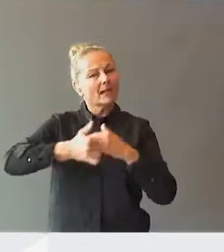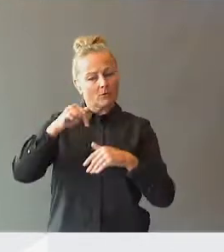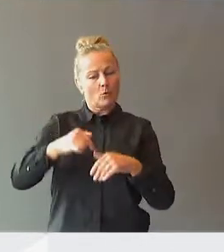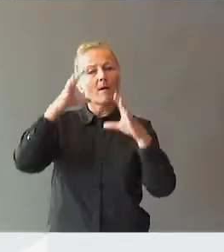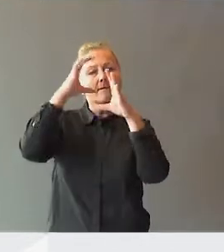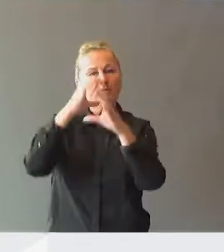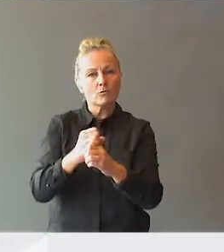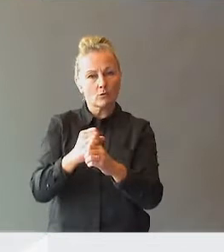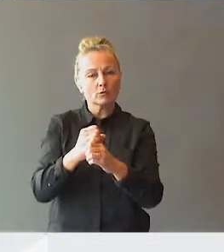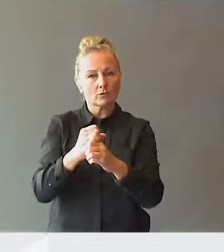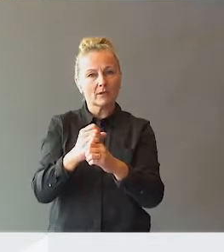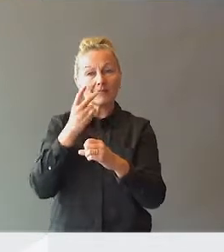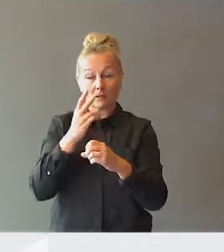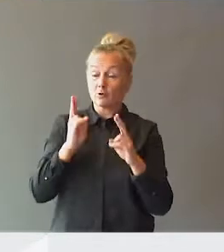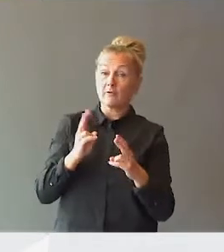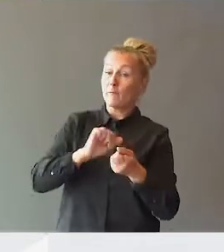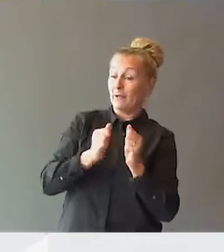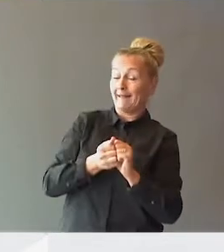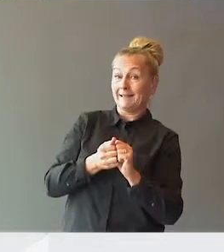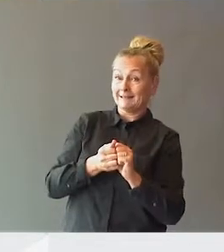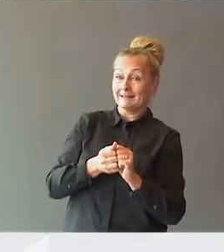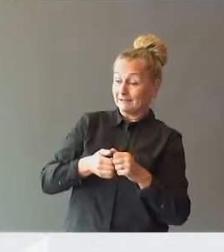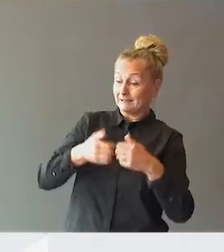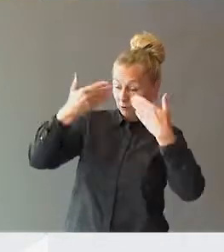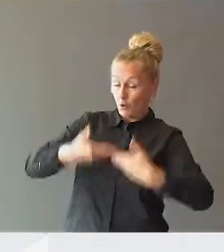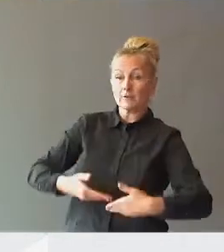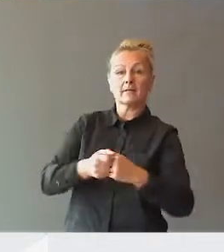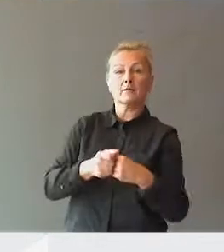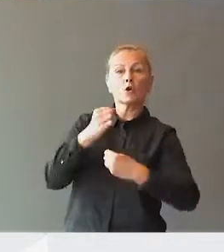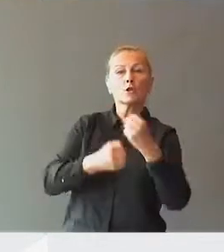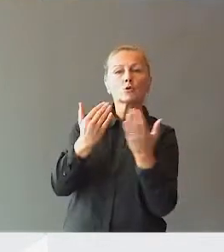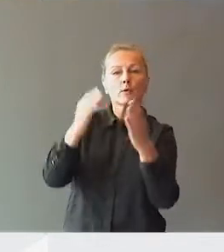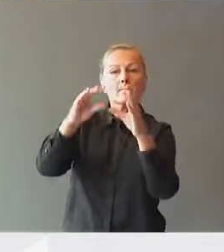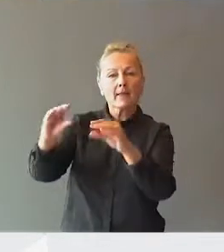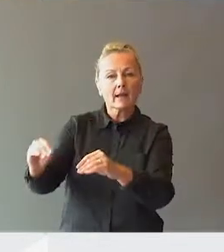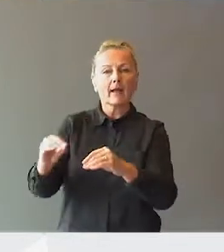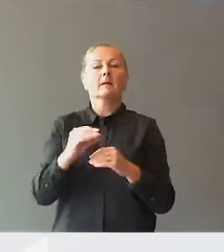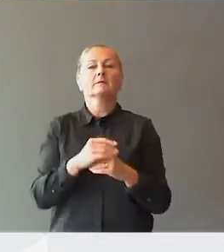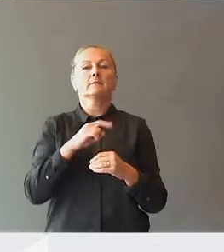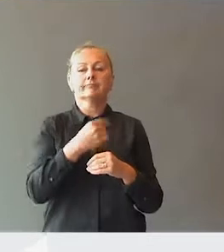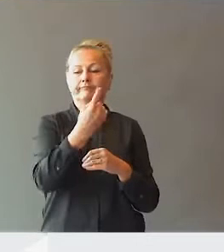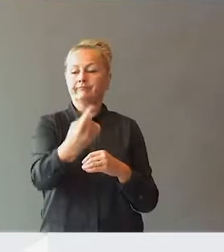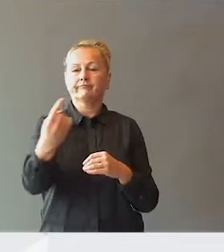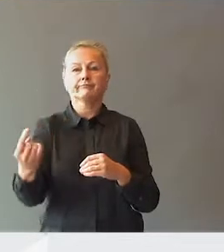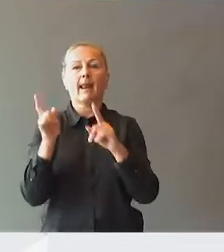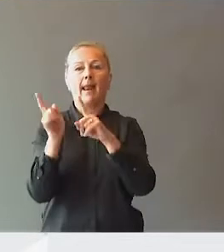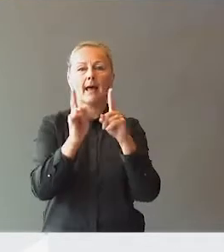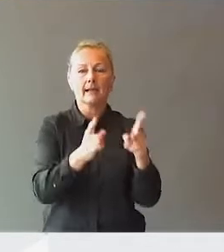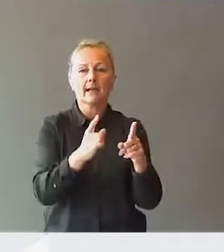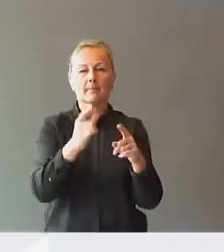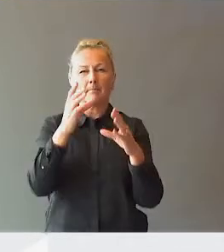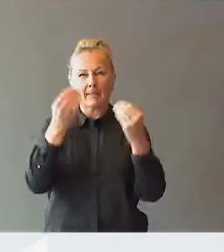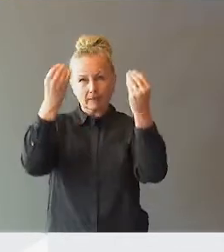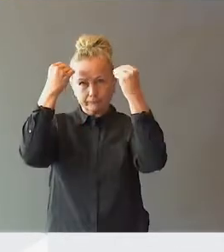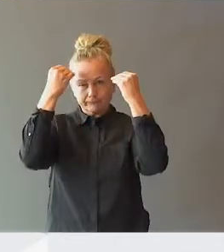fokus på dette, sett også fra et politisk ståsted, for at vi skal kunne gjøre skolen bedre, at vi kan sette den enkelte læreren bedre